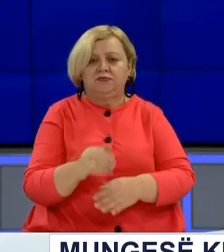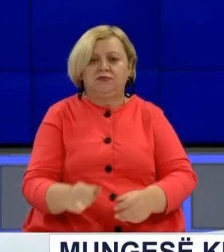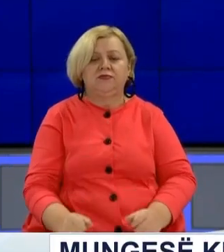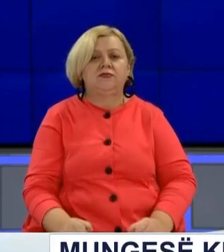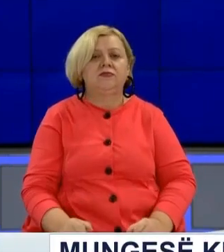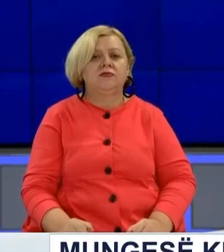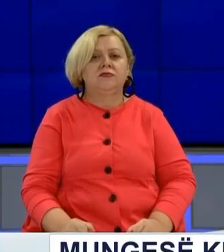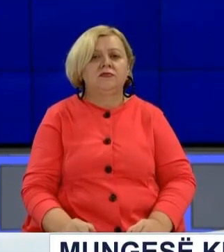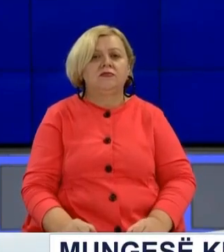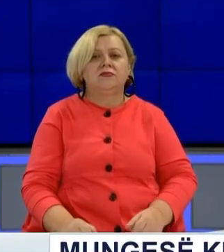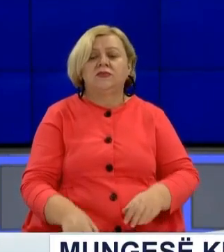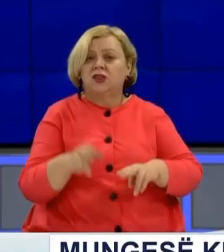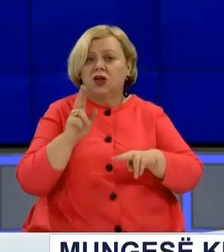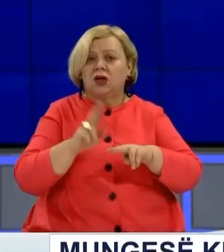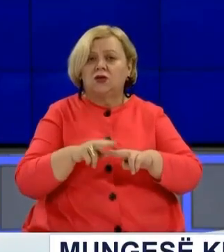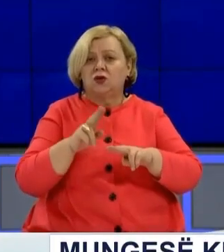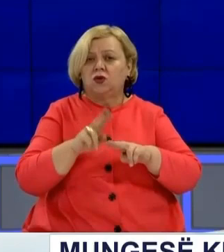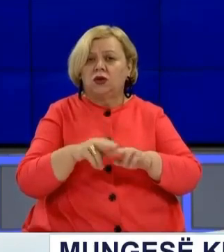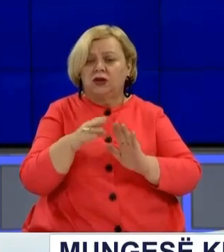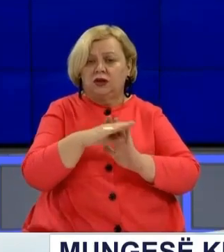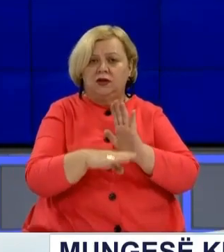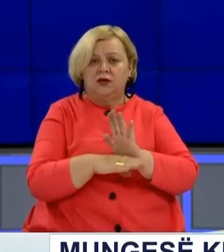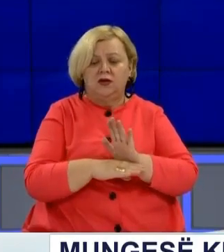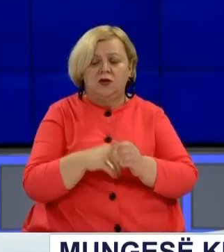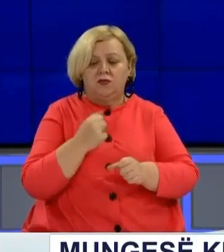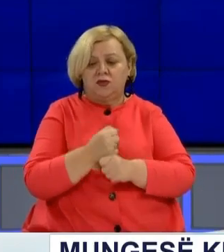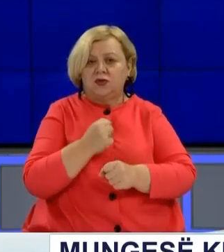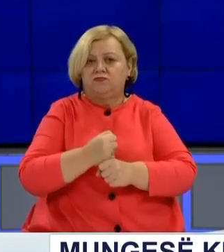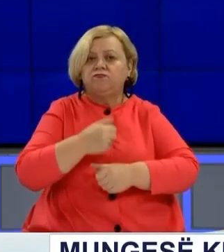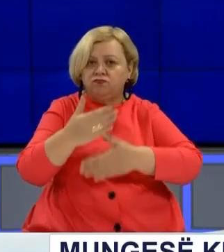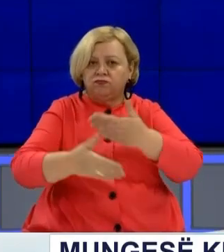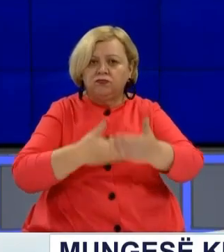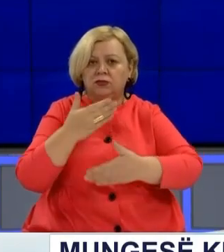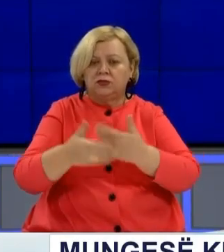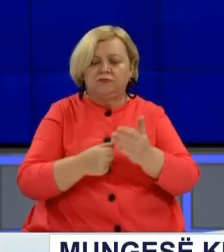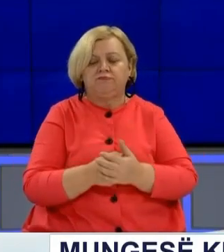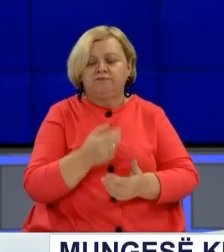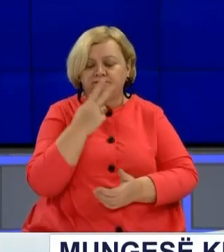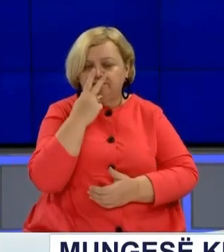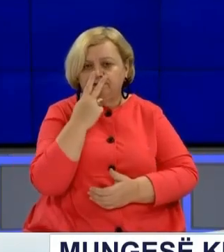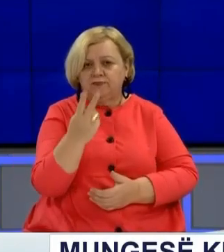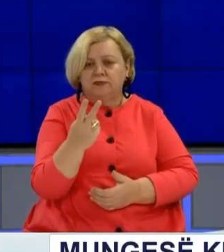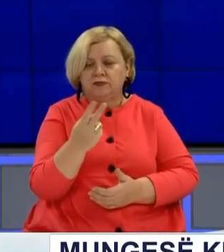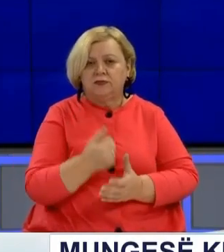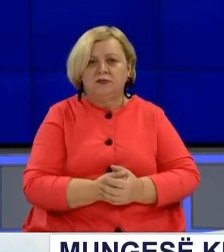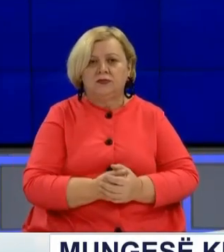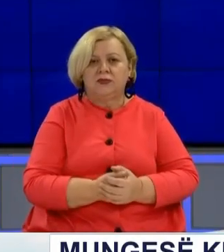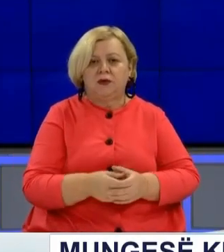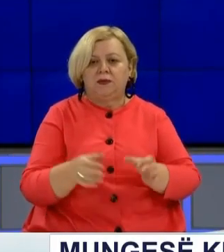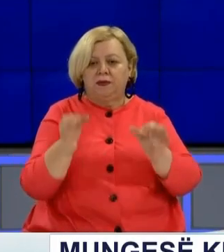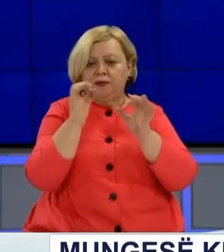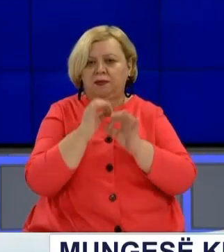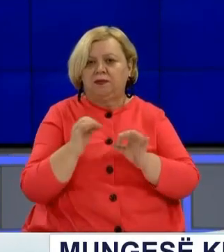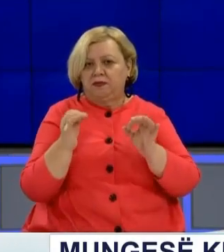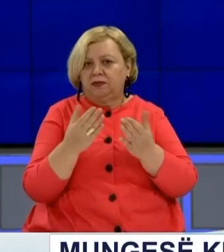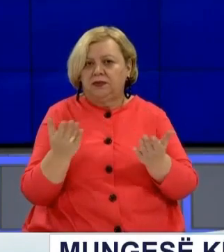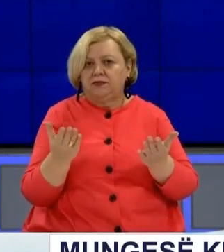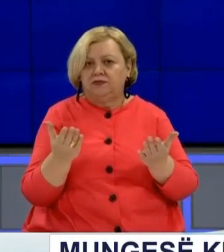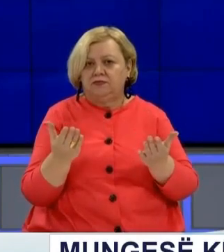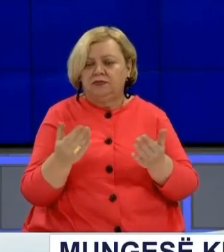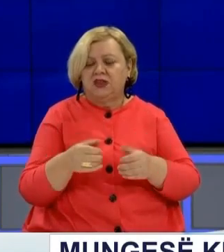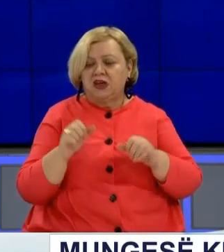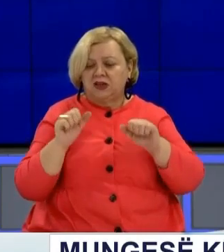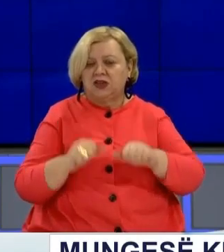ligjët edhe bët dhe të të puna ashtu si duhet bët, mirë pun e po e shohën që nuk ka korum kjo